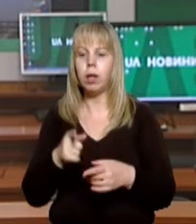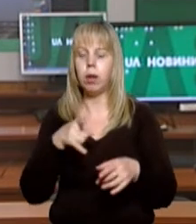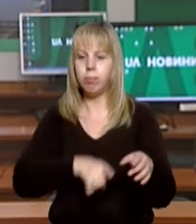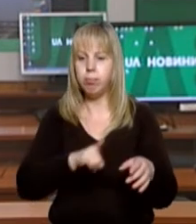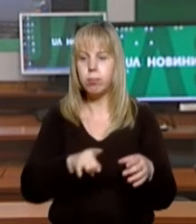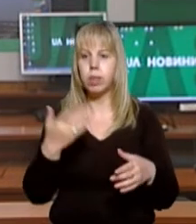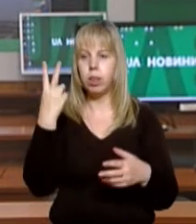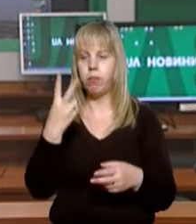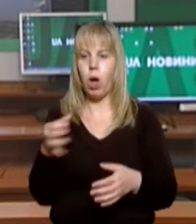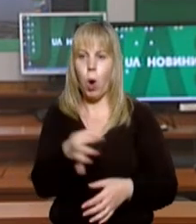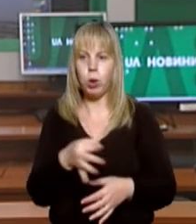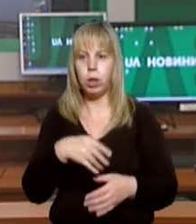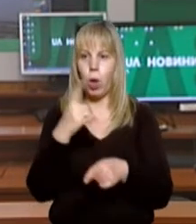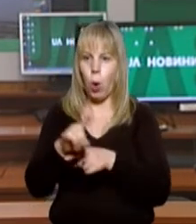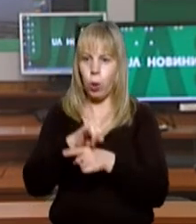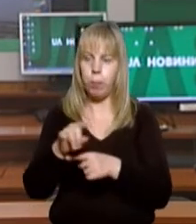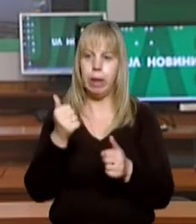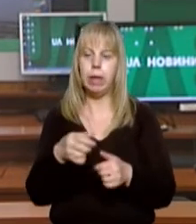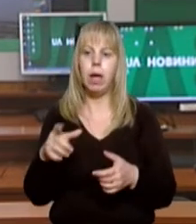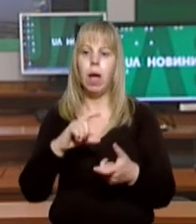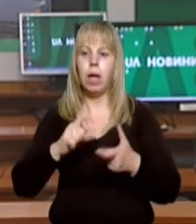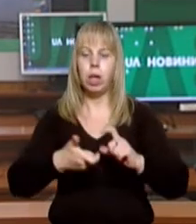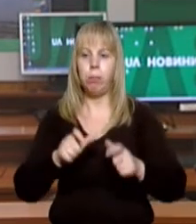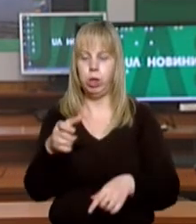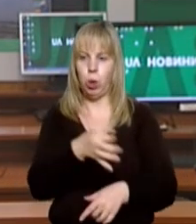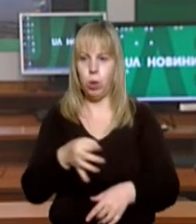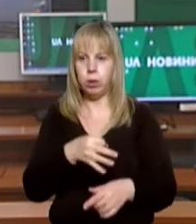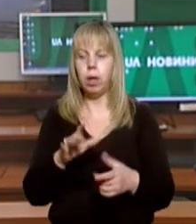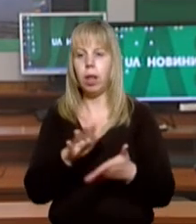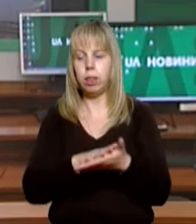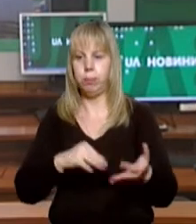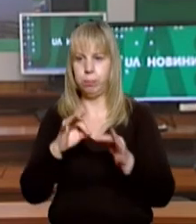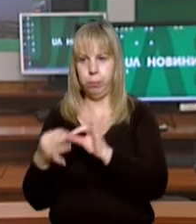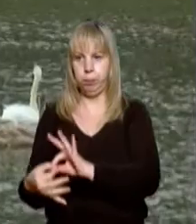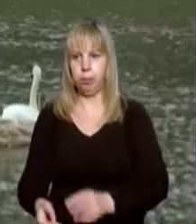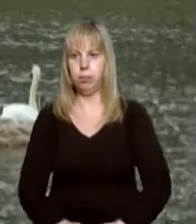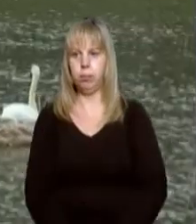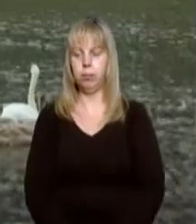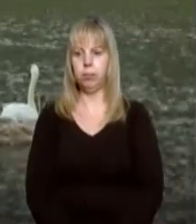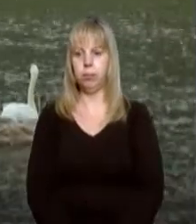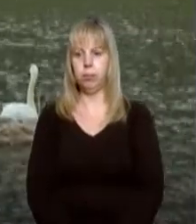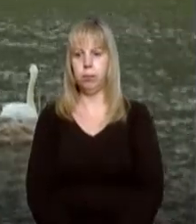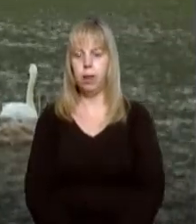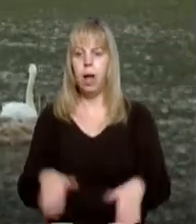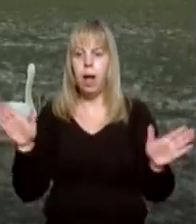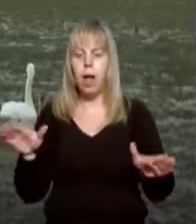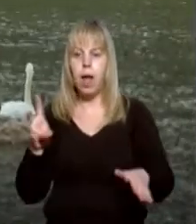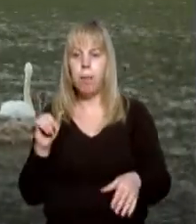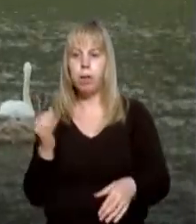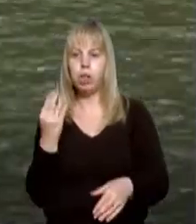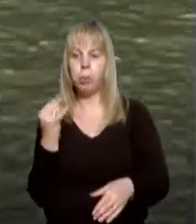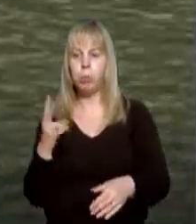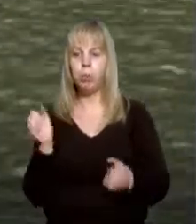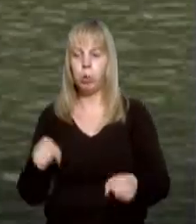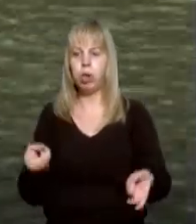двох чорних озерах біля аеропорту та на озері Кірпічка. Докладніше далі. Лебеді-шипуни